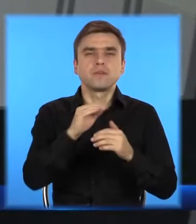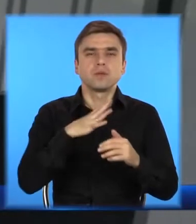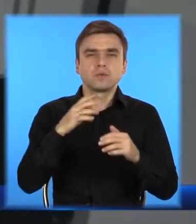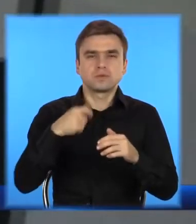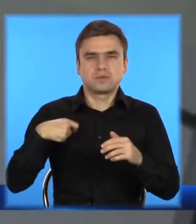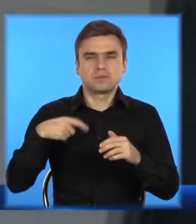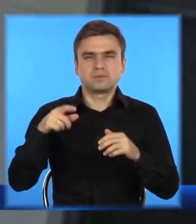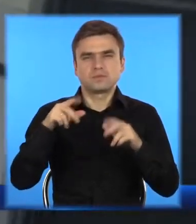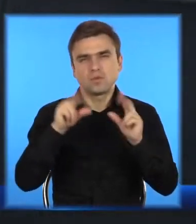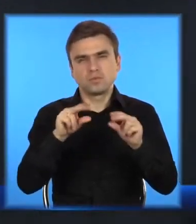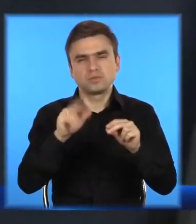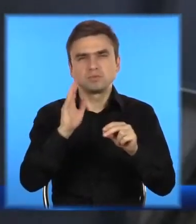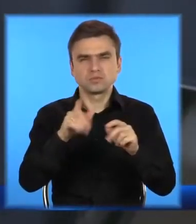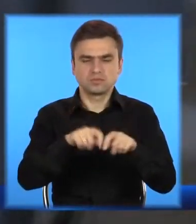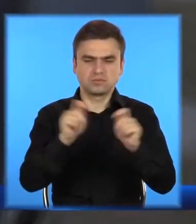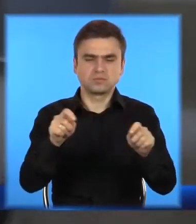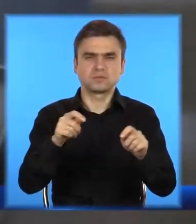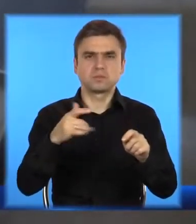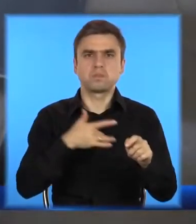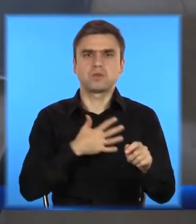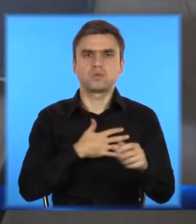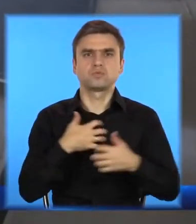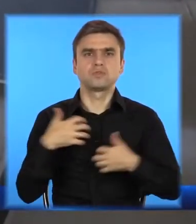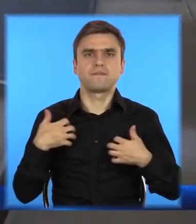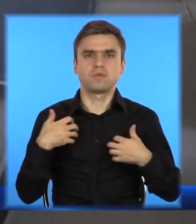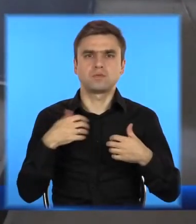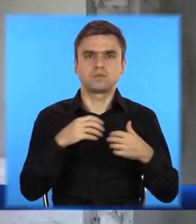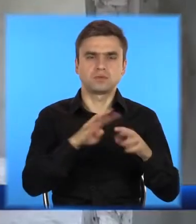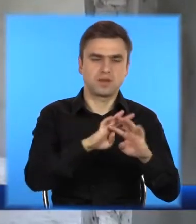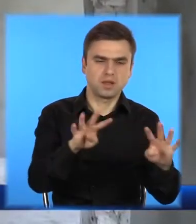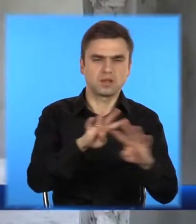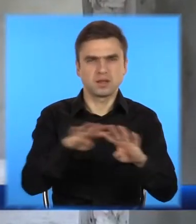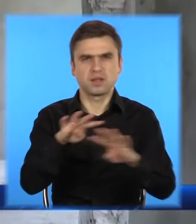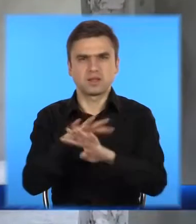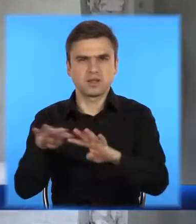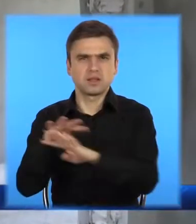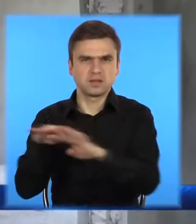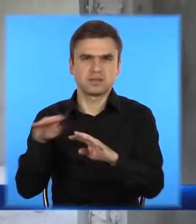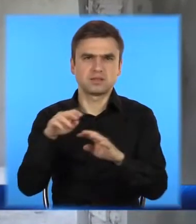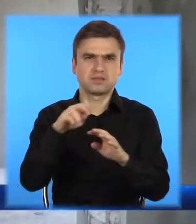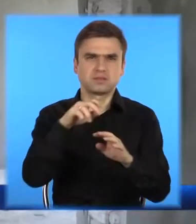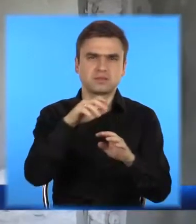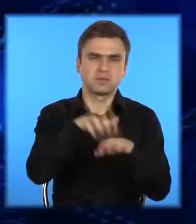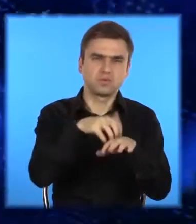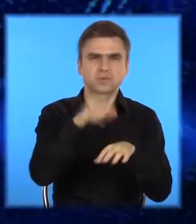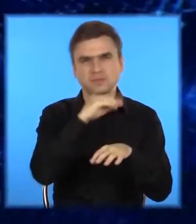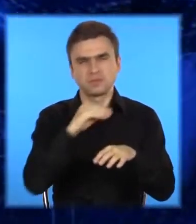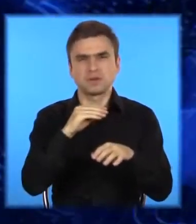встигли завершити вчасно, відкриття перенесли на липень. Та й досі котам та собакам жити ніде.